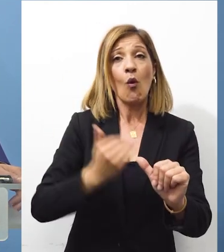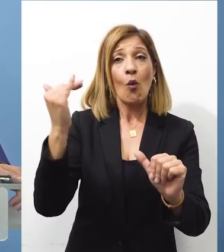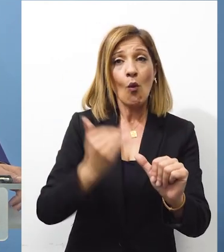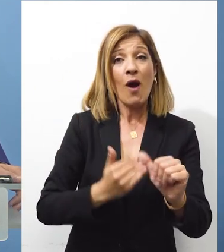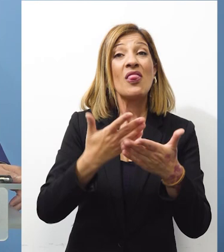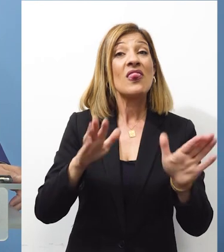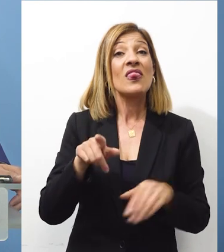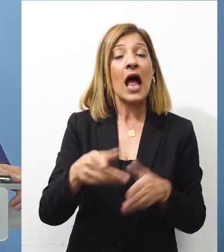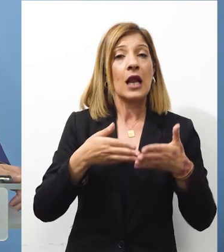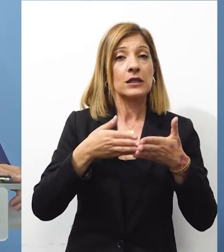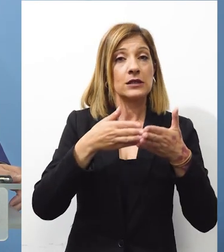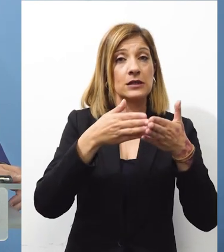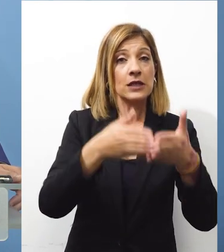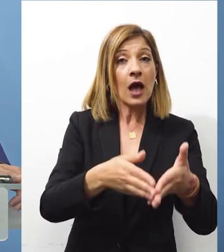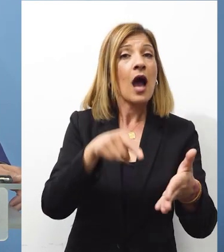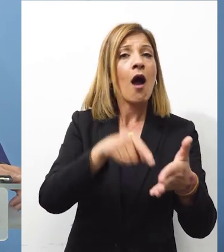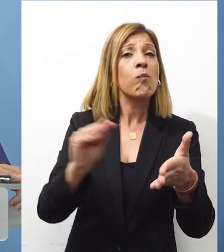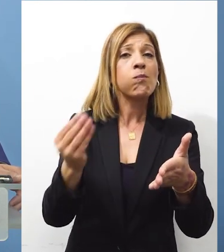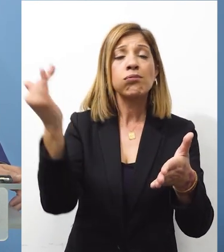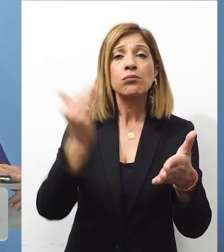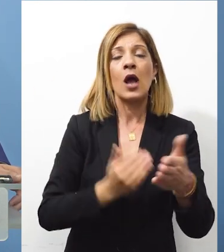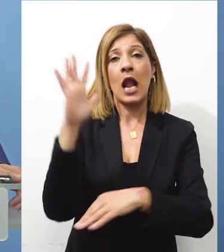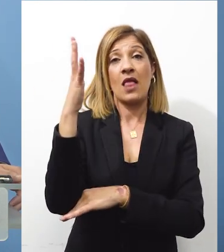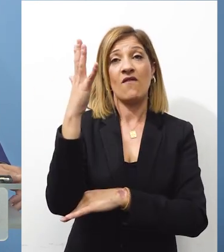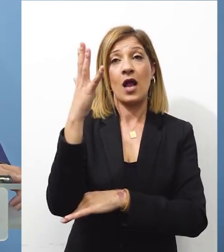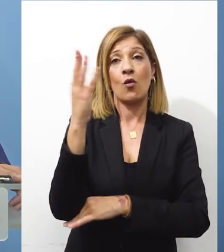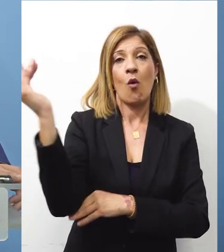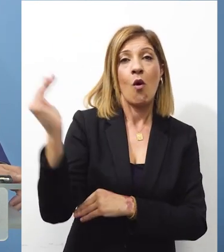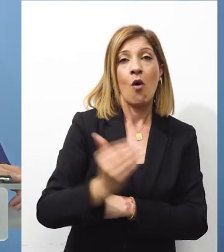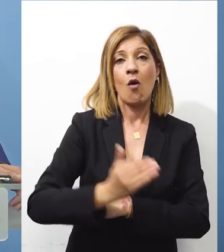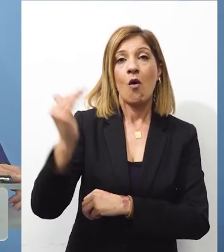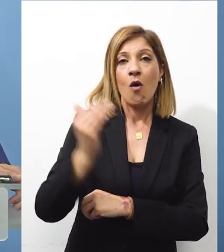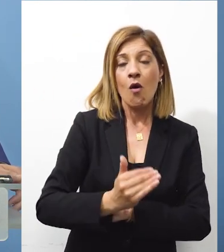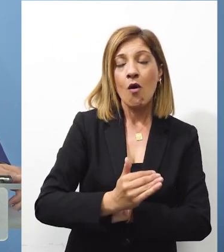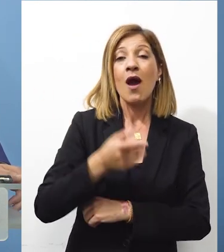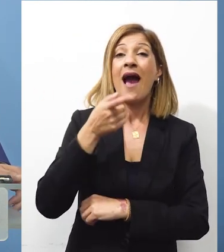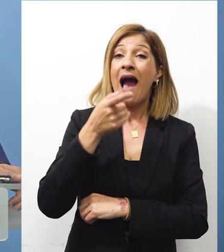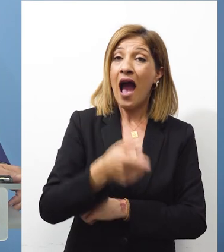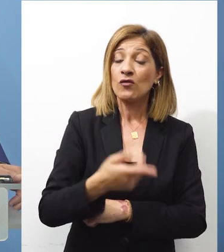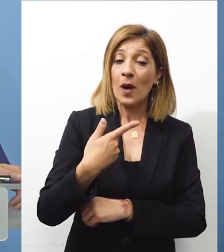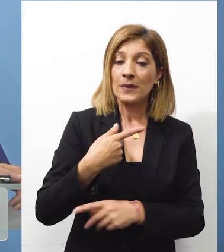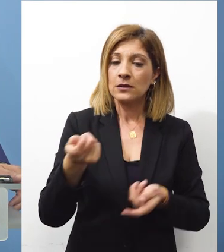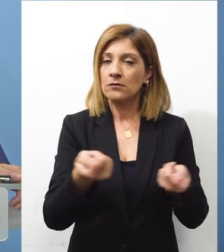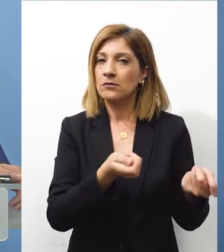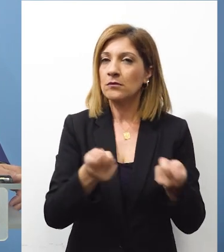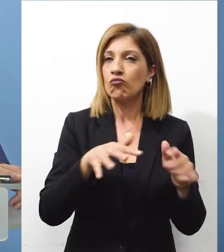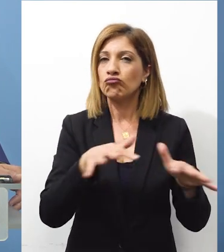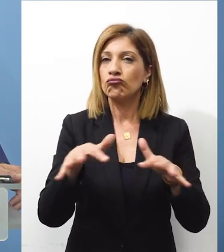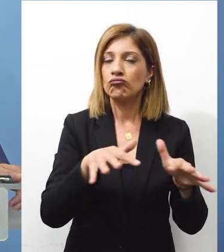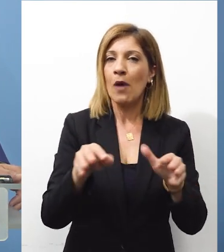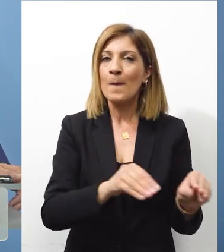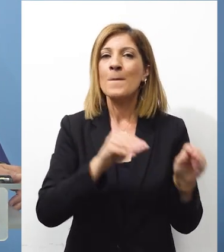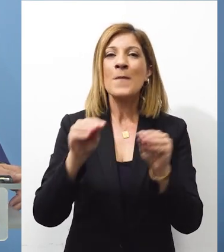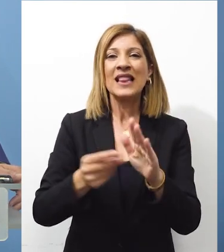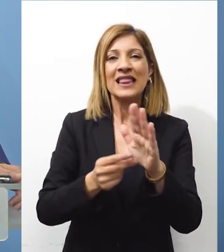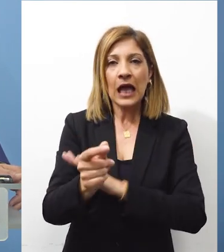διαθαλάσσεις και σχεδόν αποκλειστικά από τον Λίβανο το μεταναστευτικό έτυχε μιας πολύ αποτελεσματικής αντιμετώπισης. Έχουμε δει